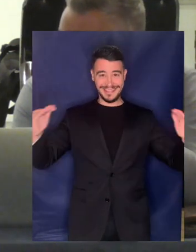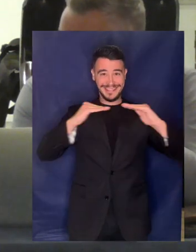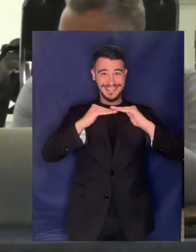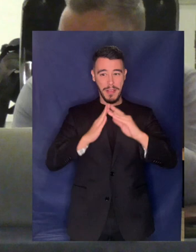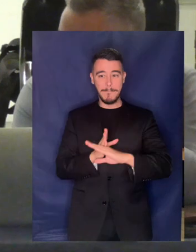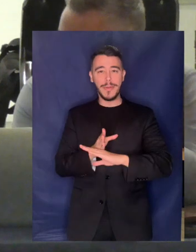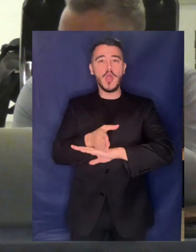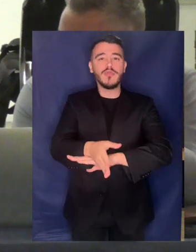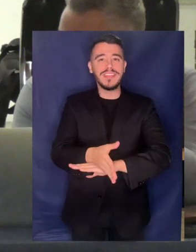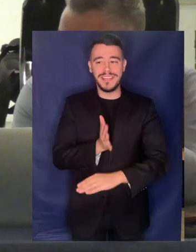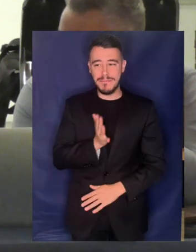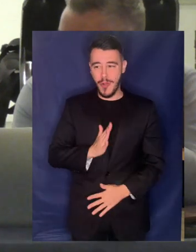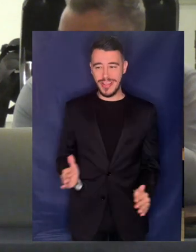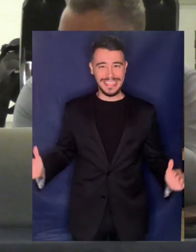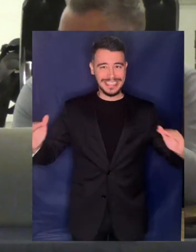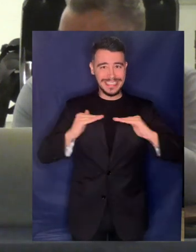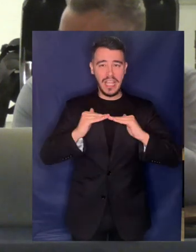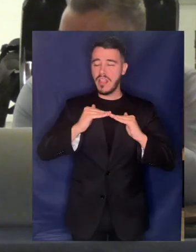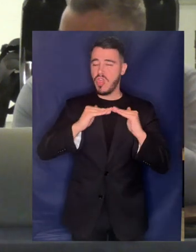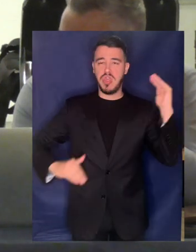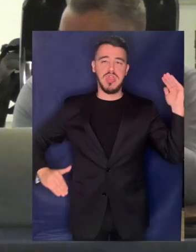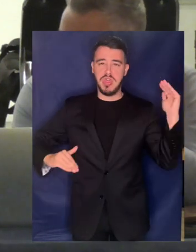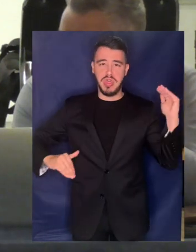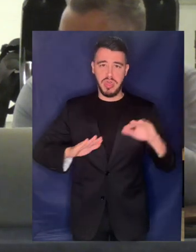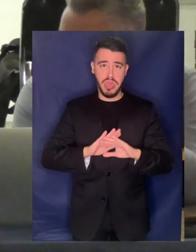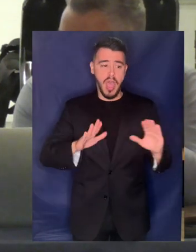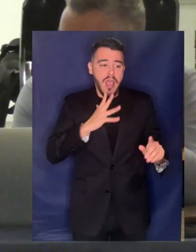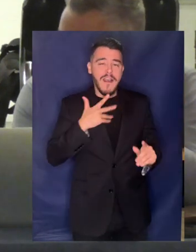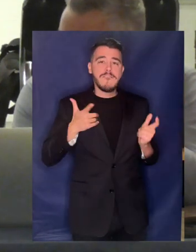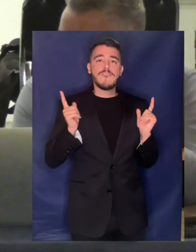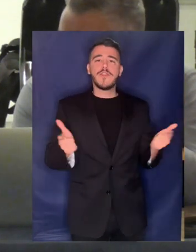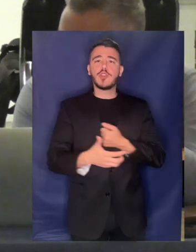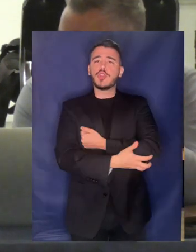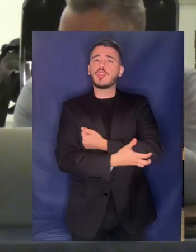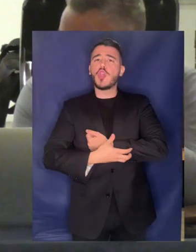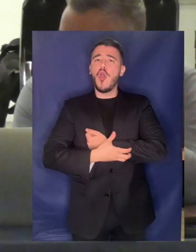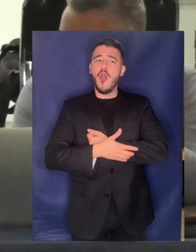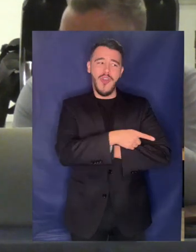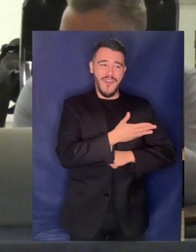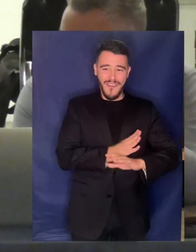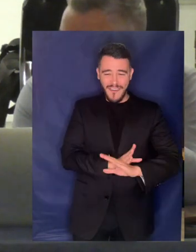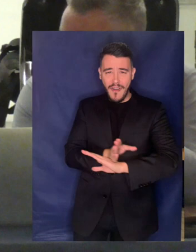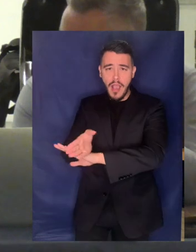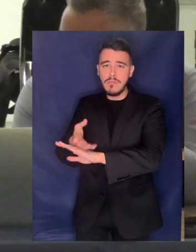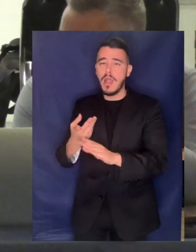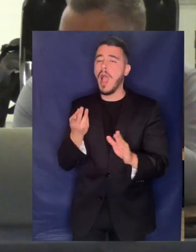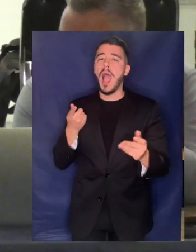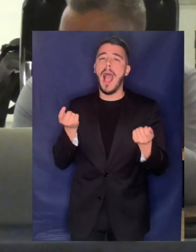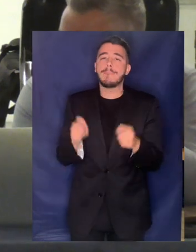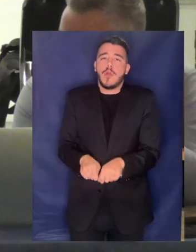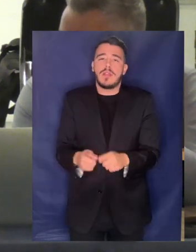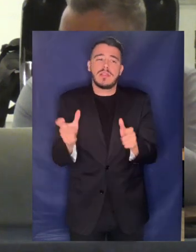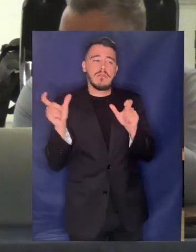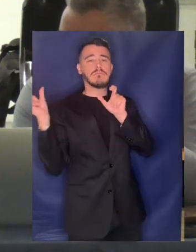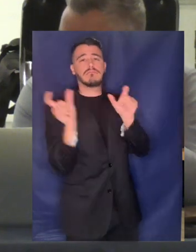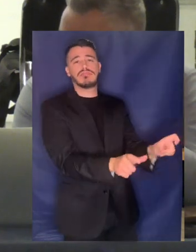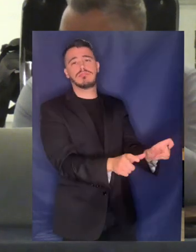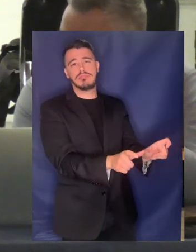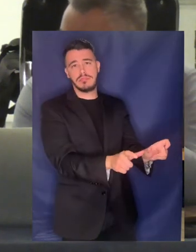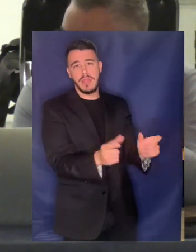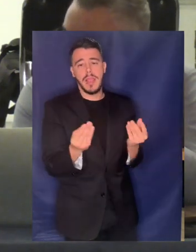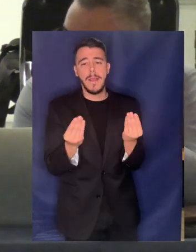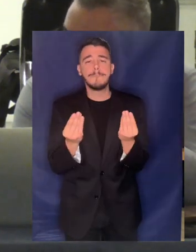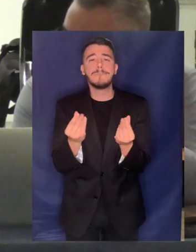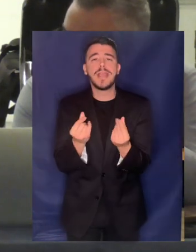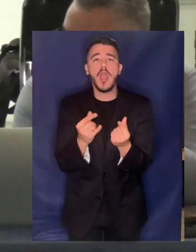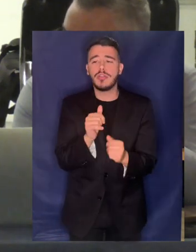που μας λένε ότι οι πολλοί φτωχοί θα έχουν πρόσβαση να ξέρετε ότι οι πολλοί φτωχοί δεν θα έχουν πρόσβαση στην ίδια ποιότητα νερού που θα πίνουν